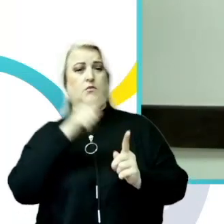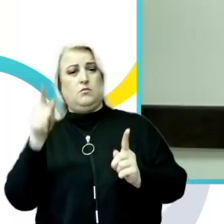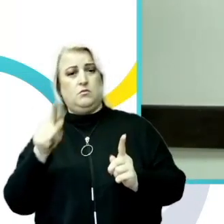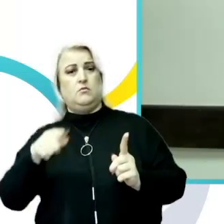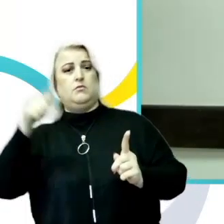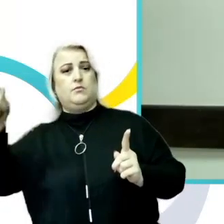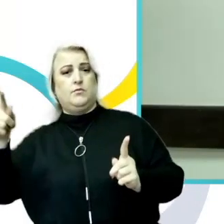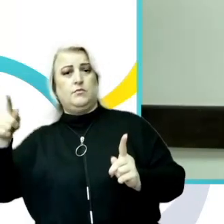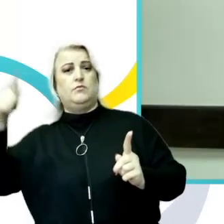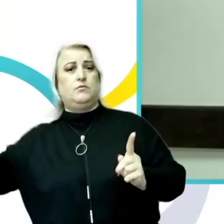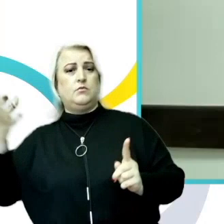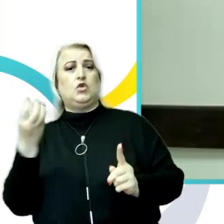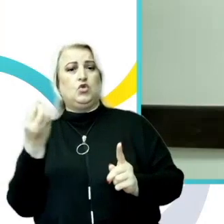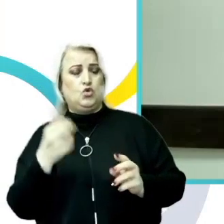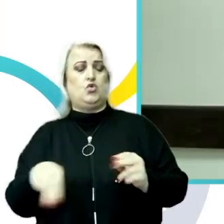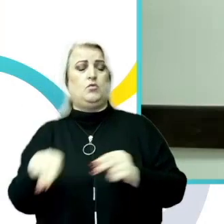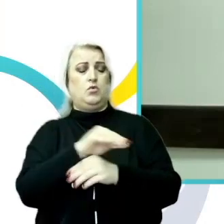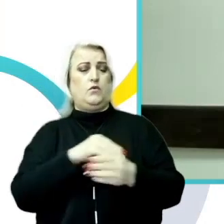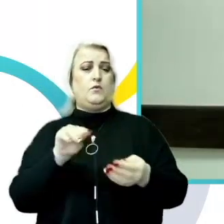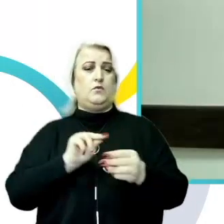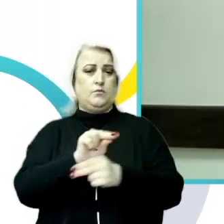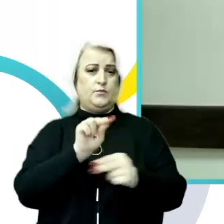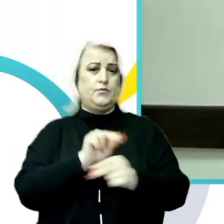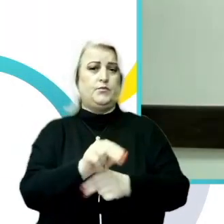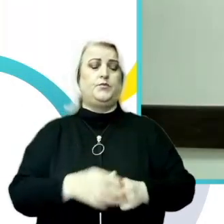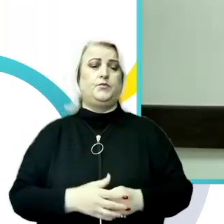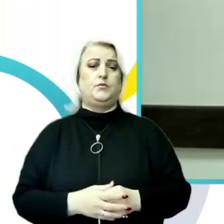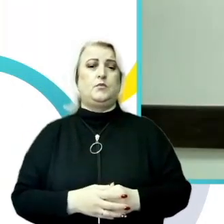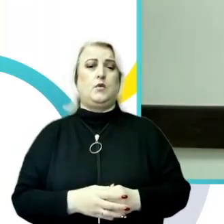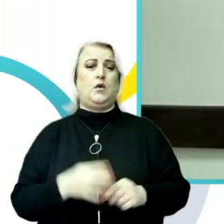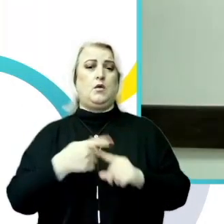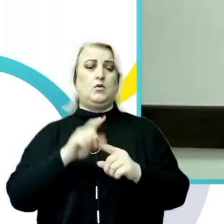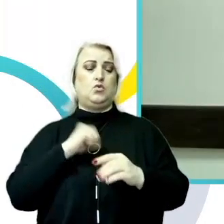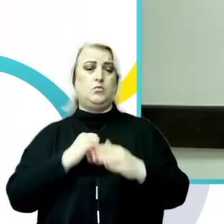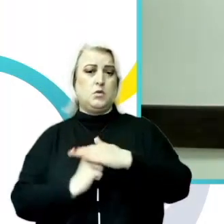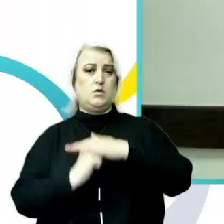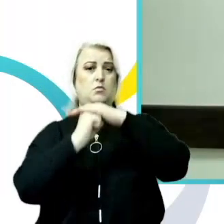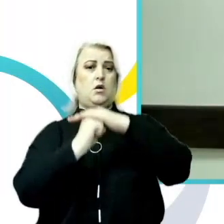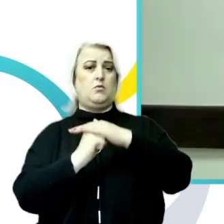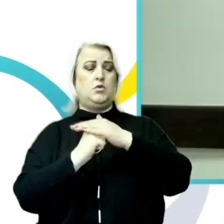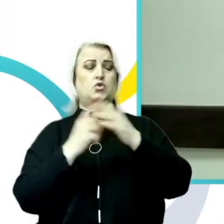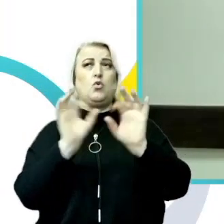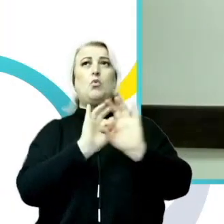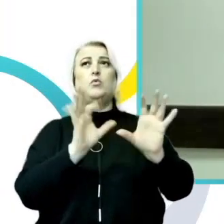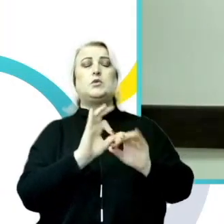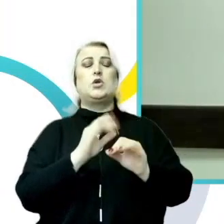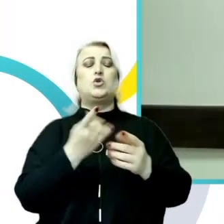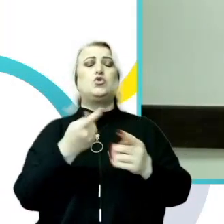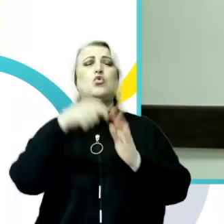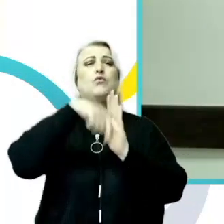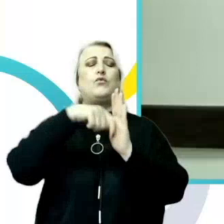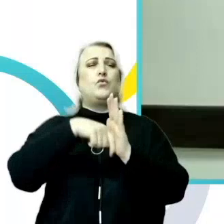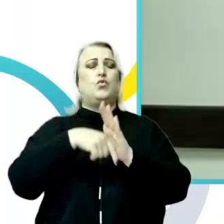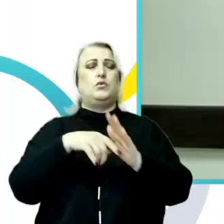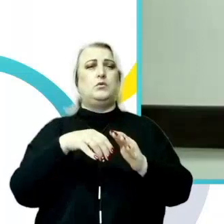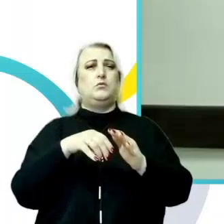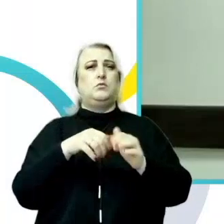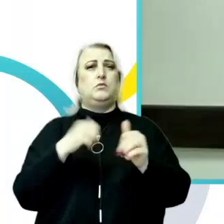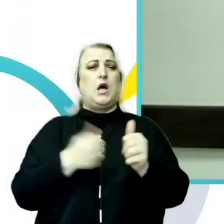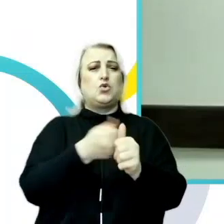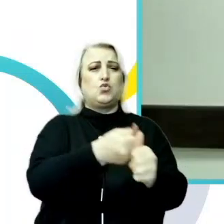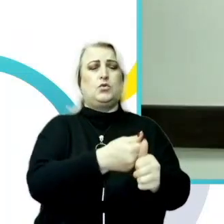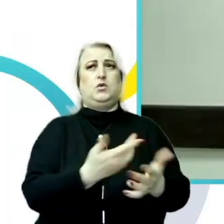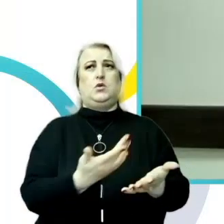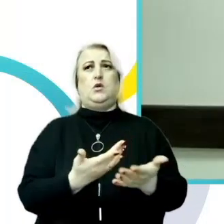Aceste instruiri vor avea ca elemente de bază ce înseamnă hărțuirea, care comportamente pot fi considerate ca acte de